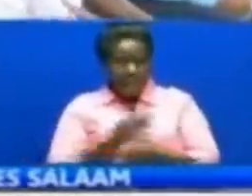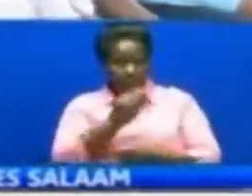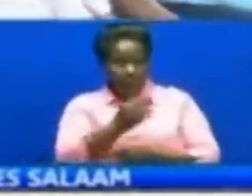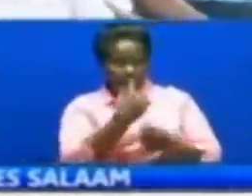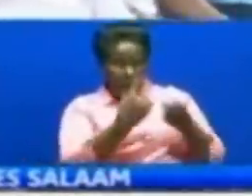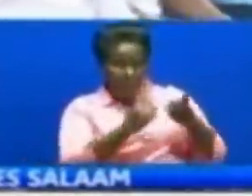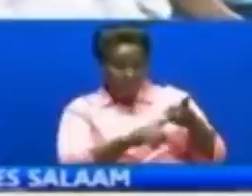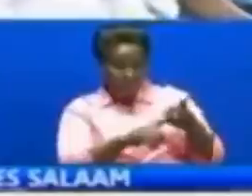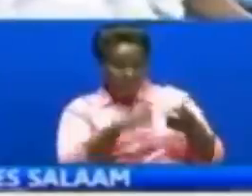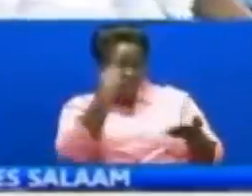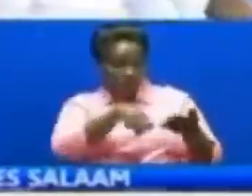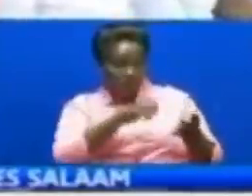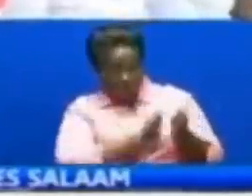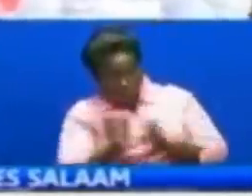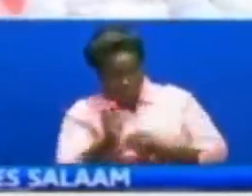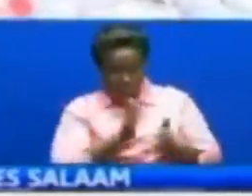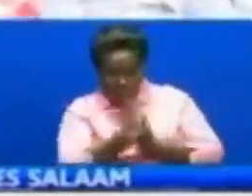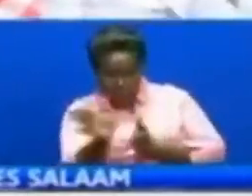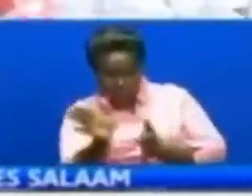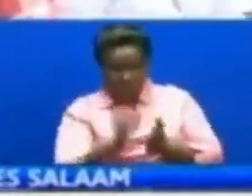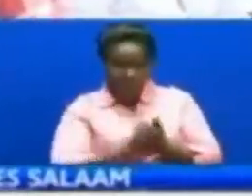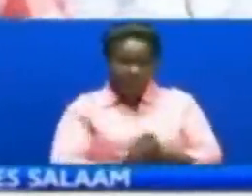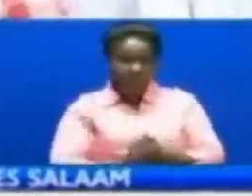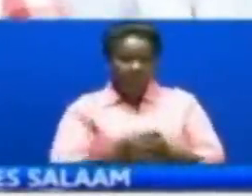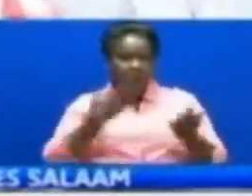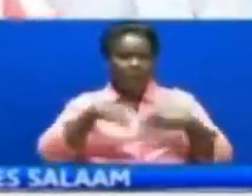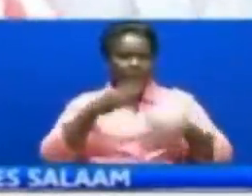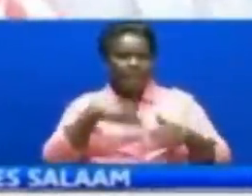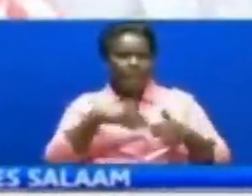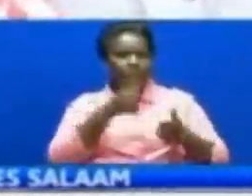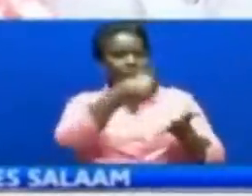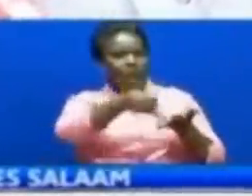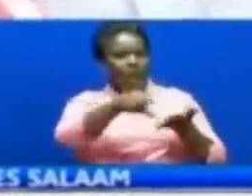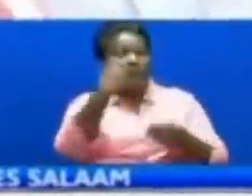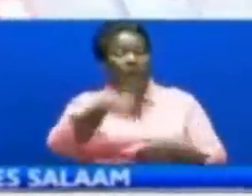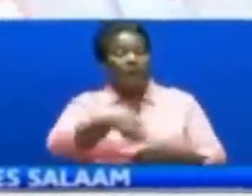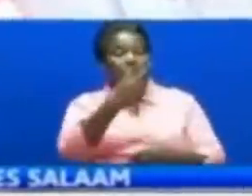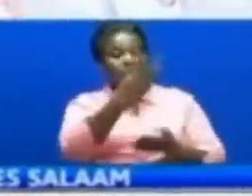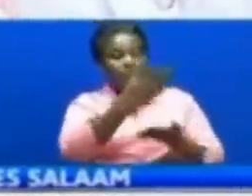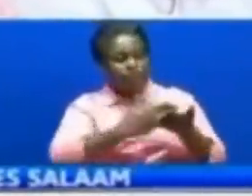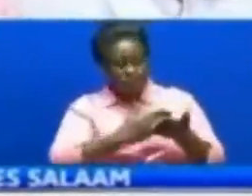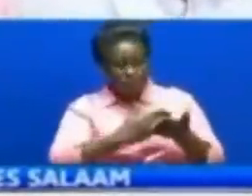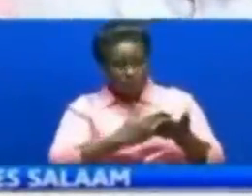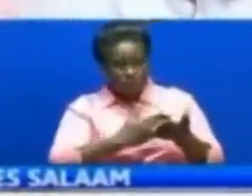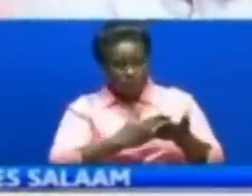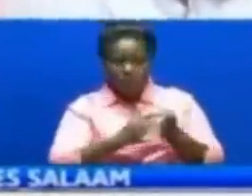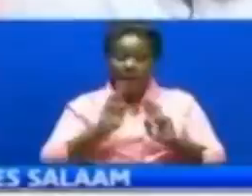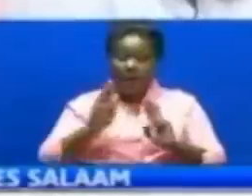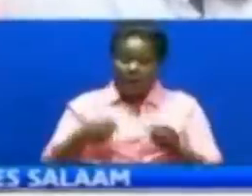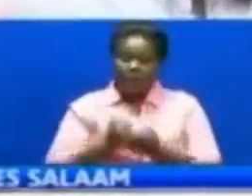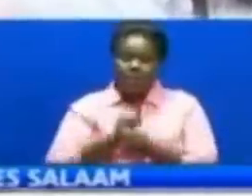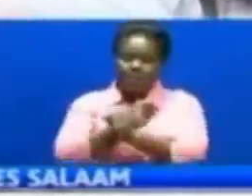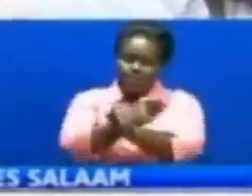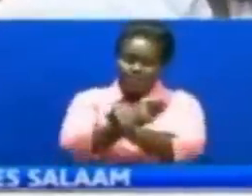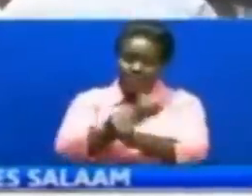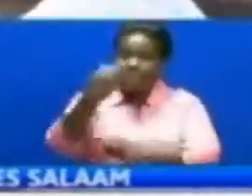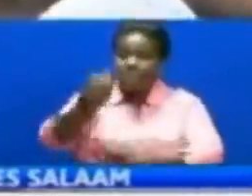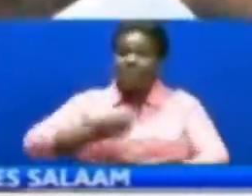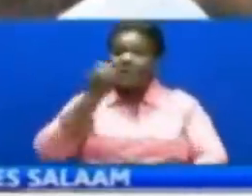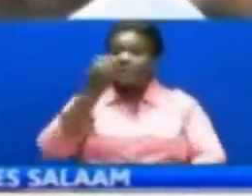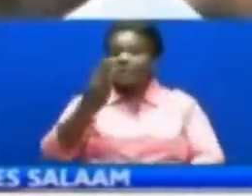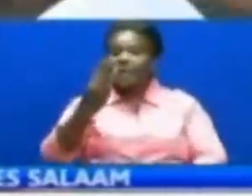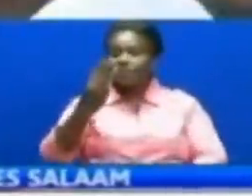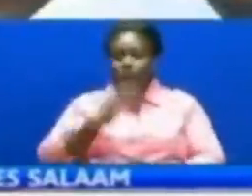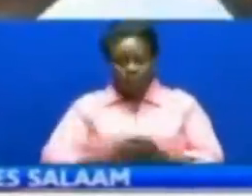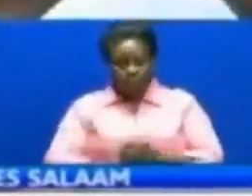ukwepajikodi Kabendera hame ukumiwa kulipa faini ya shilingi la kimbili na nusu Ama kutumikia kifungo cha miezi mitatujela